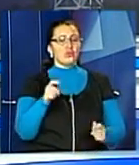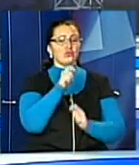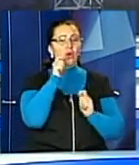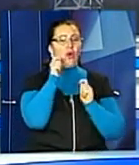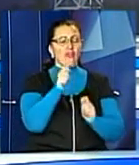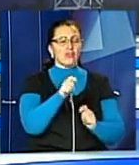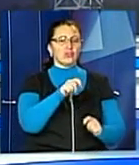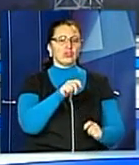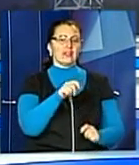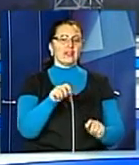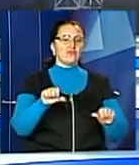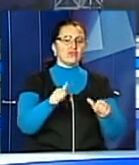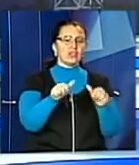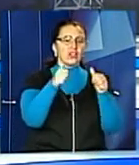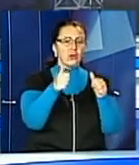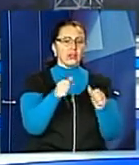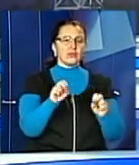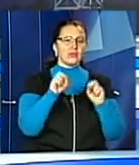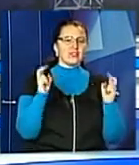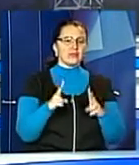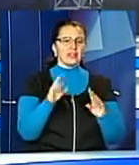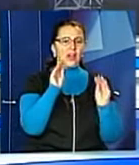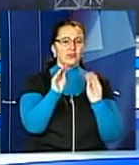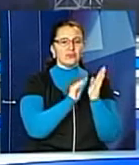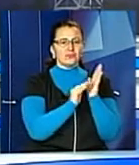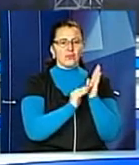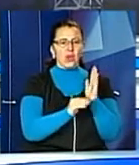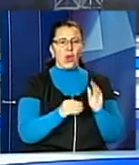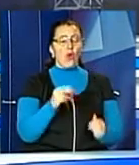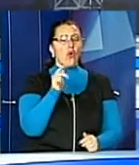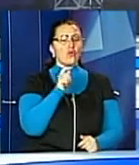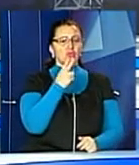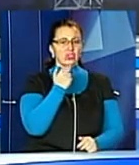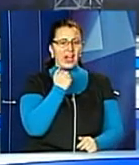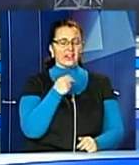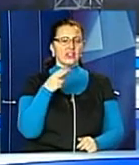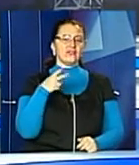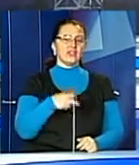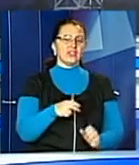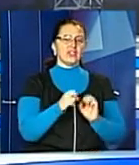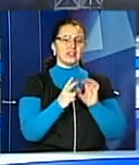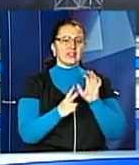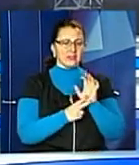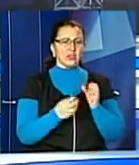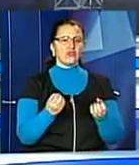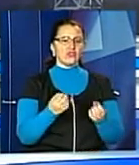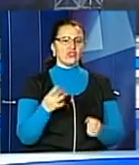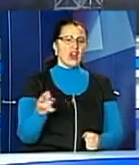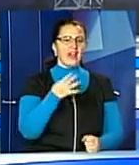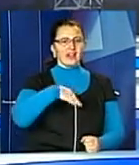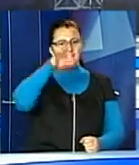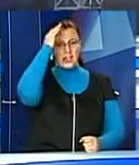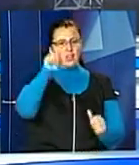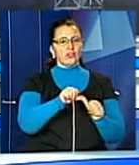зі спеціальним гравіюванням. У червні 2017-го про переможців та всіх фіналістів ще раз нагадають на